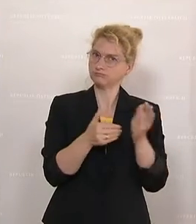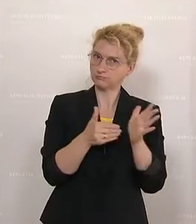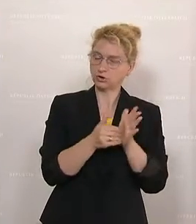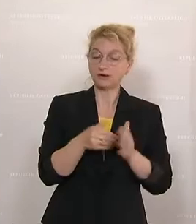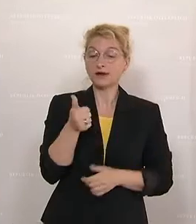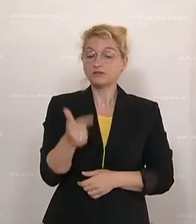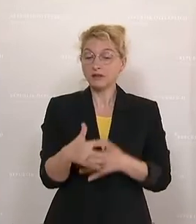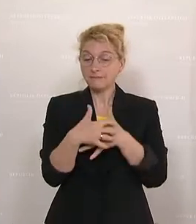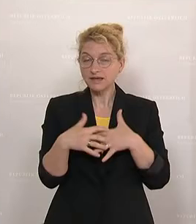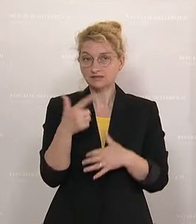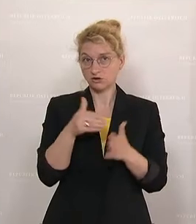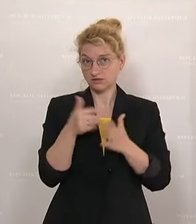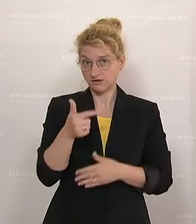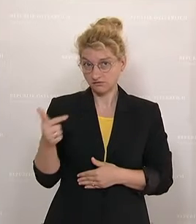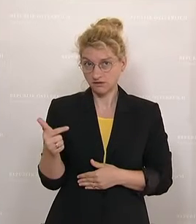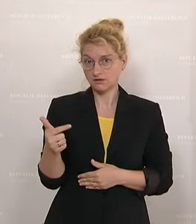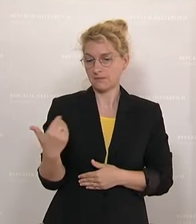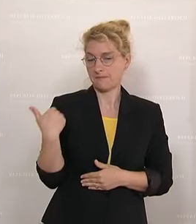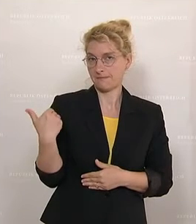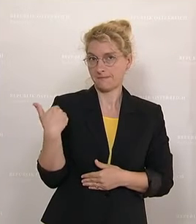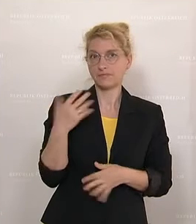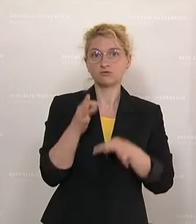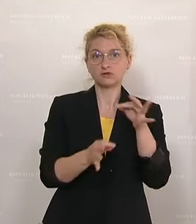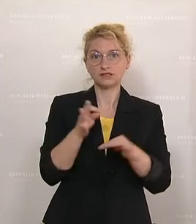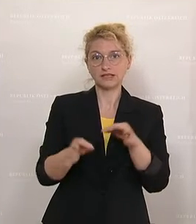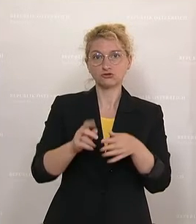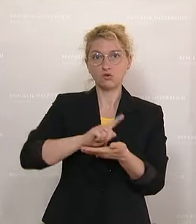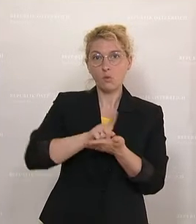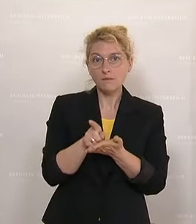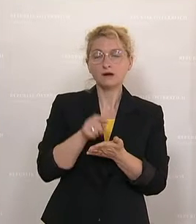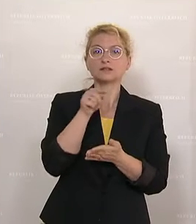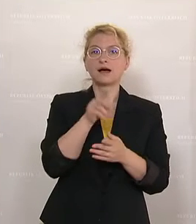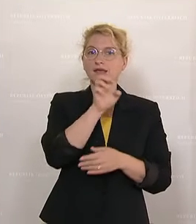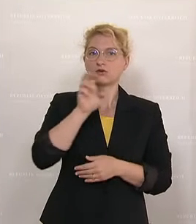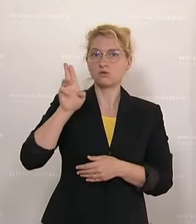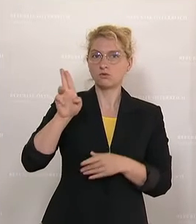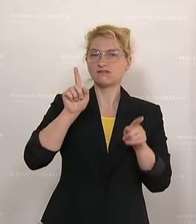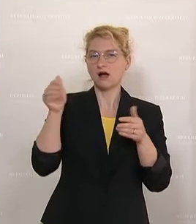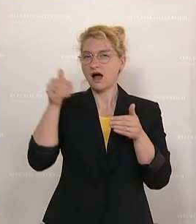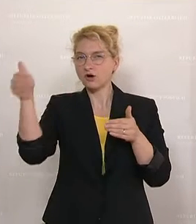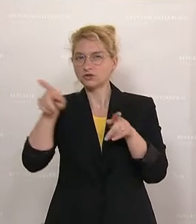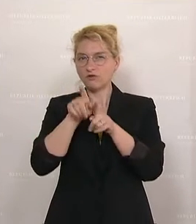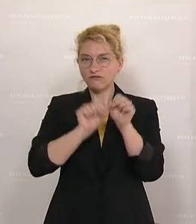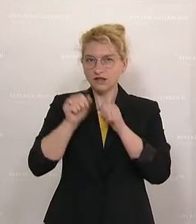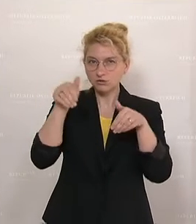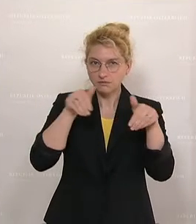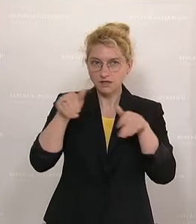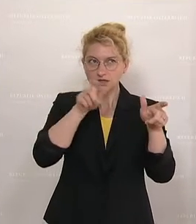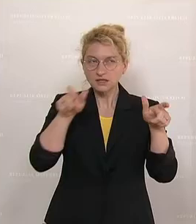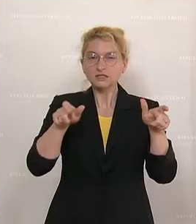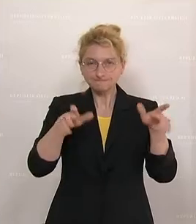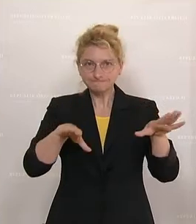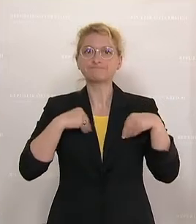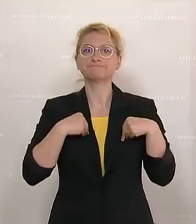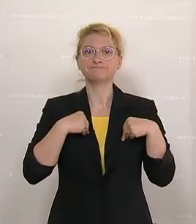März 2022 wurde der strategische Kompass der EU von den Außen- und Verteidigungsministerinnen angenommen.